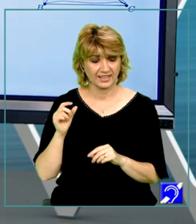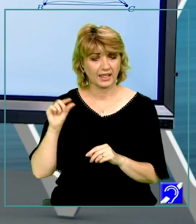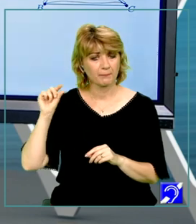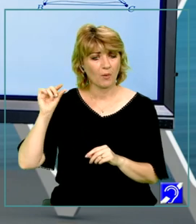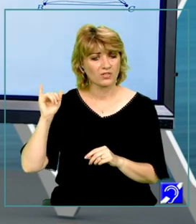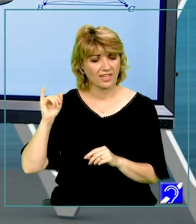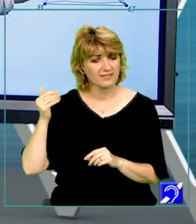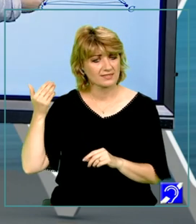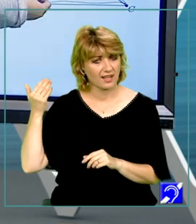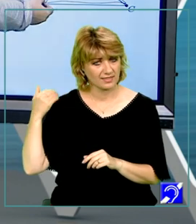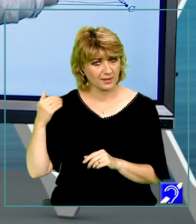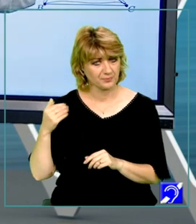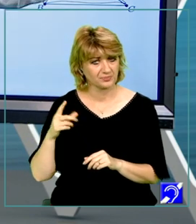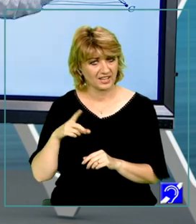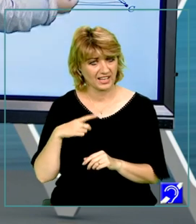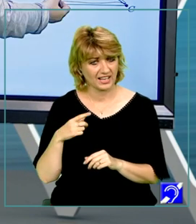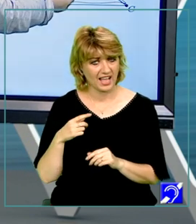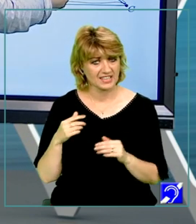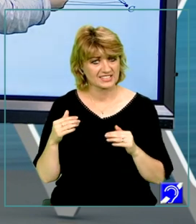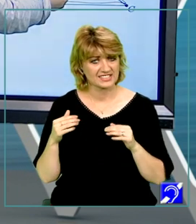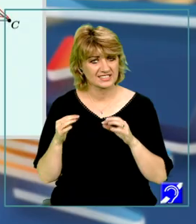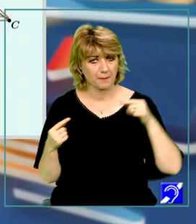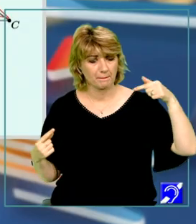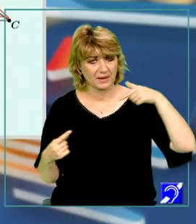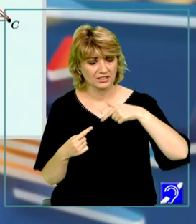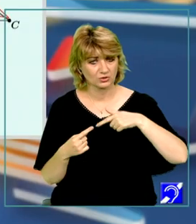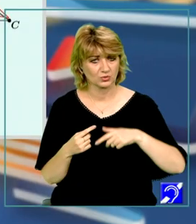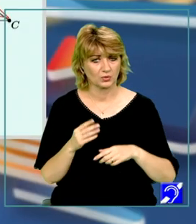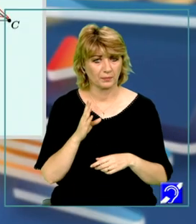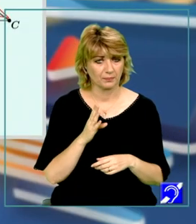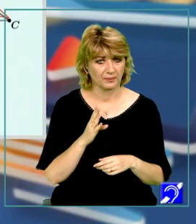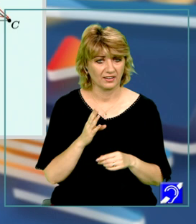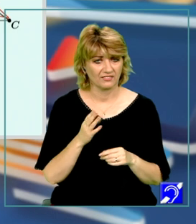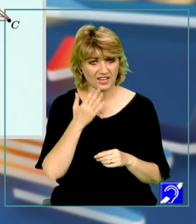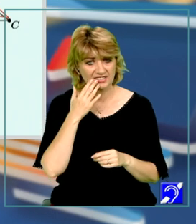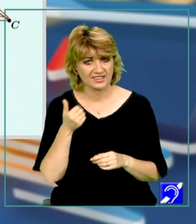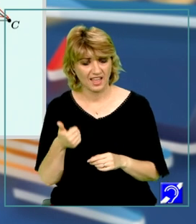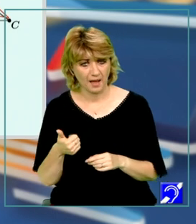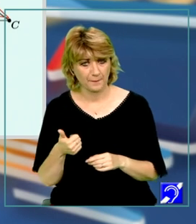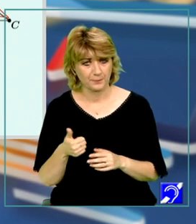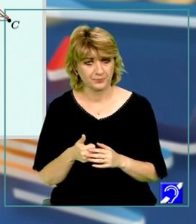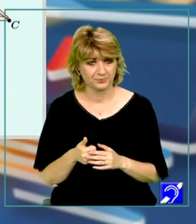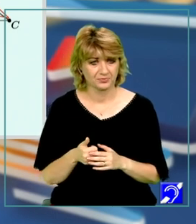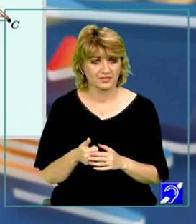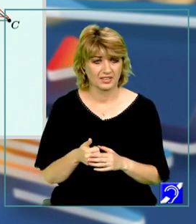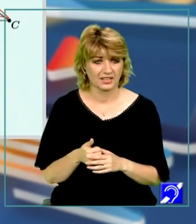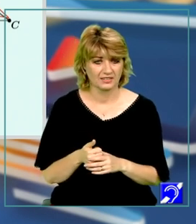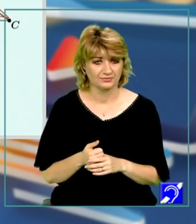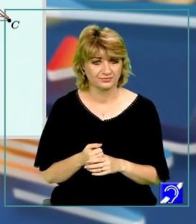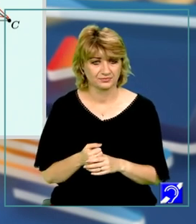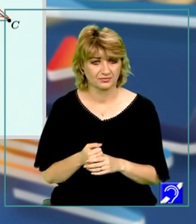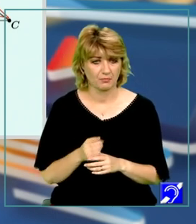D era simetricului B față de A. Prin urmare, B, A este congruent cu